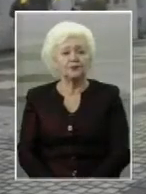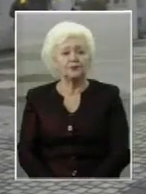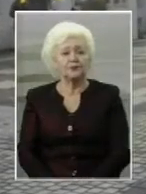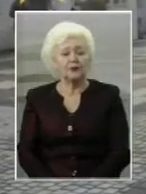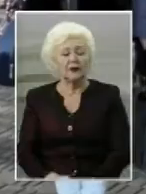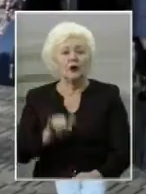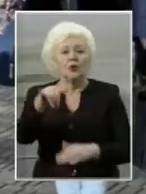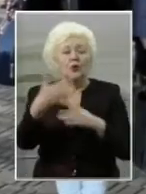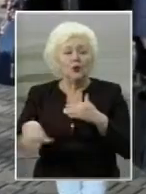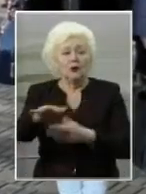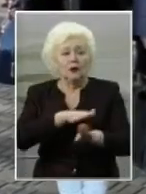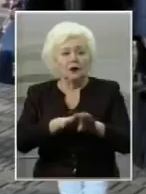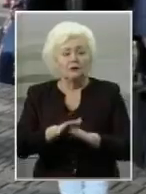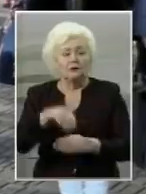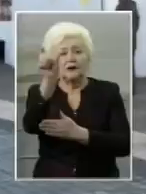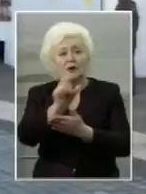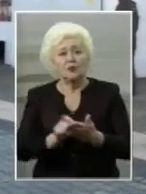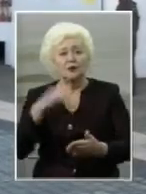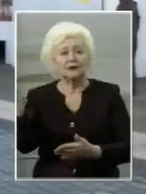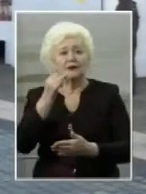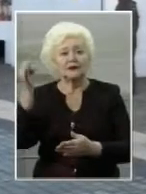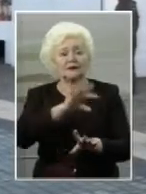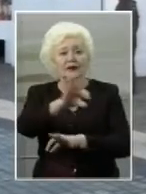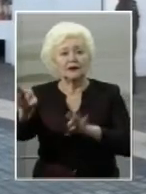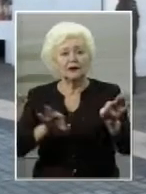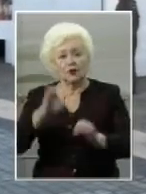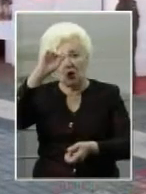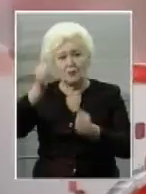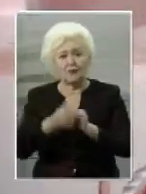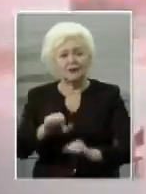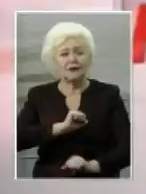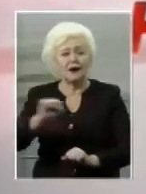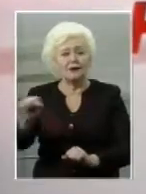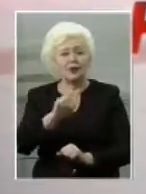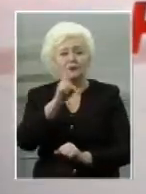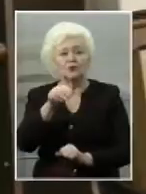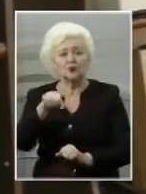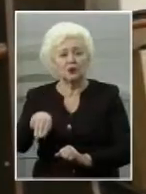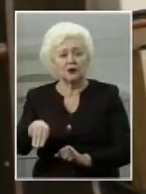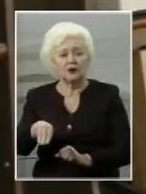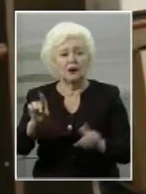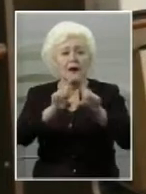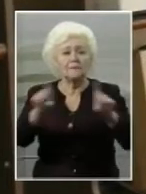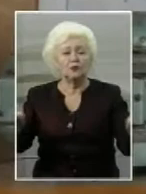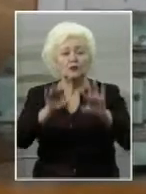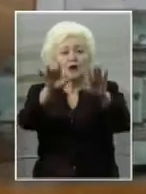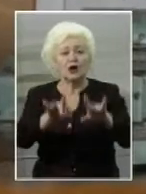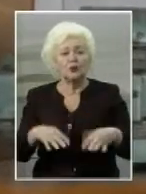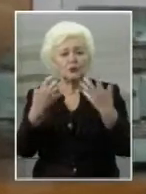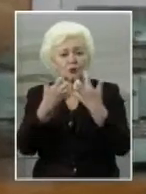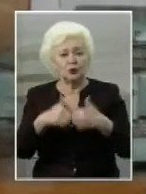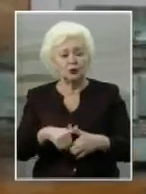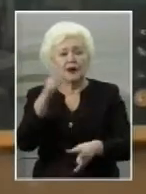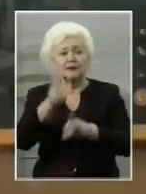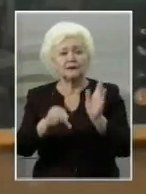У Херсоні відбулася поетично-історична реконструкція пам'яті Героїв Крут. Музей комп'ютерної техніки